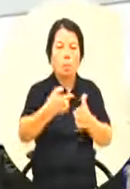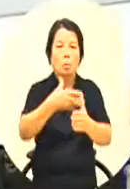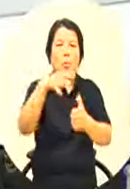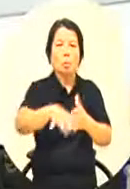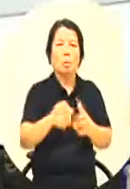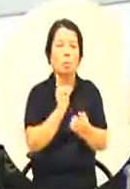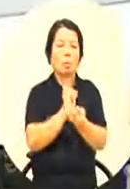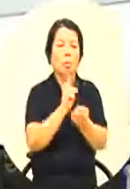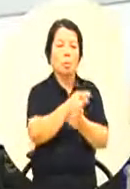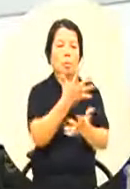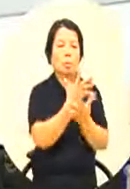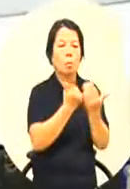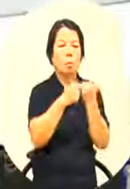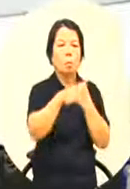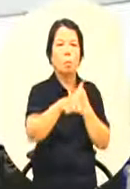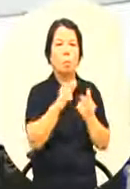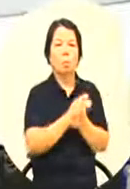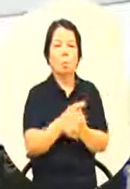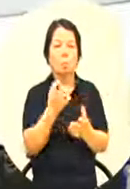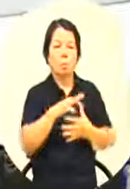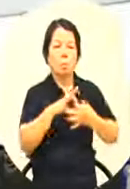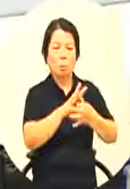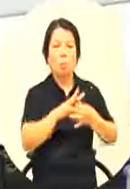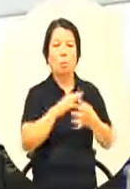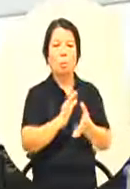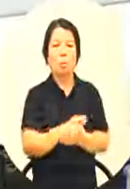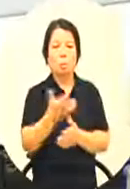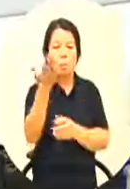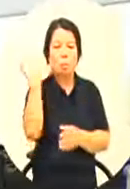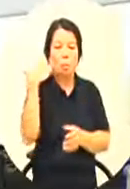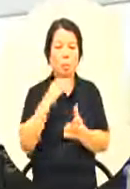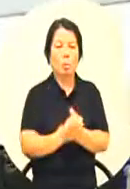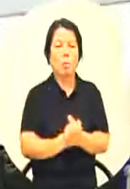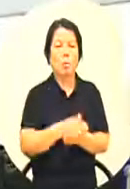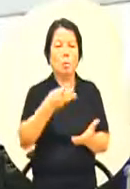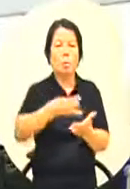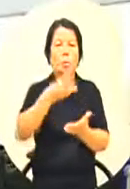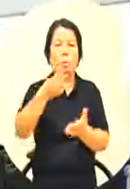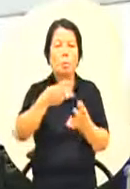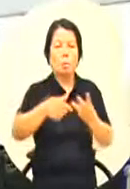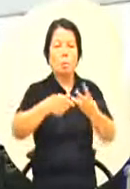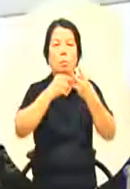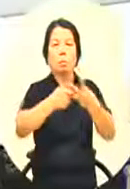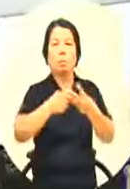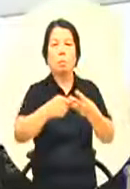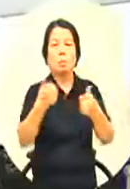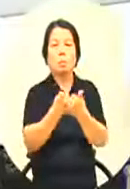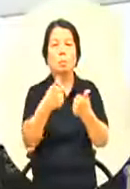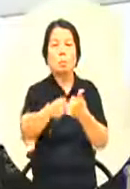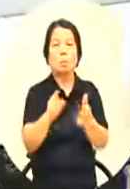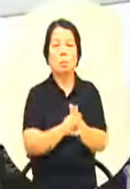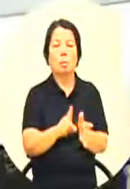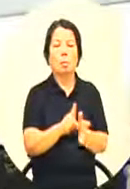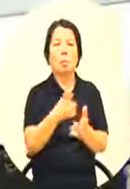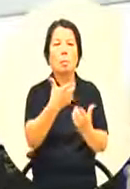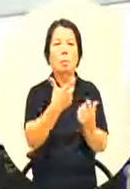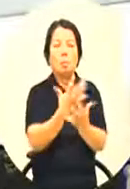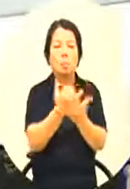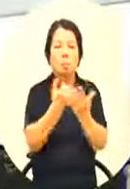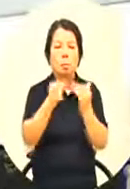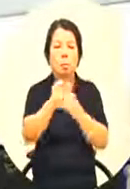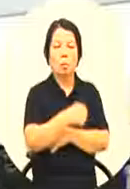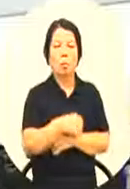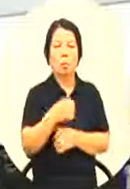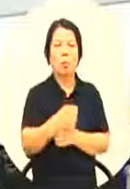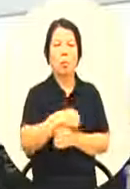对我们的学童方面的一个关怀记得在上个会期呢我们在学童的营养午餐里也引